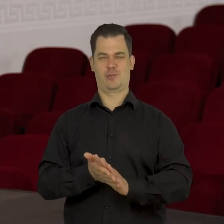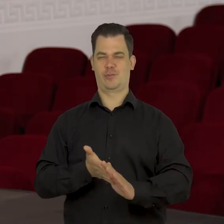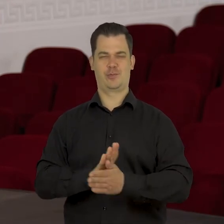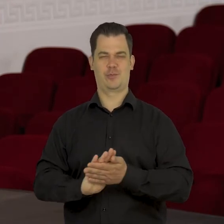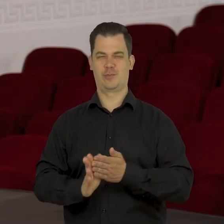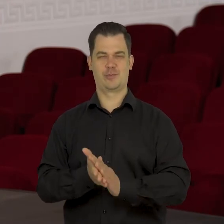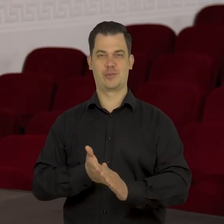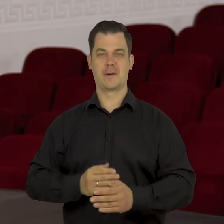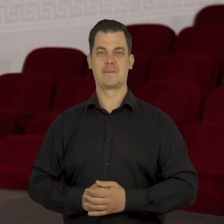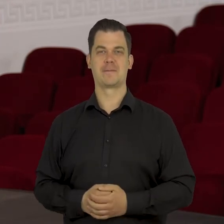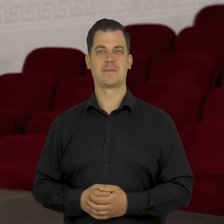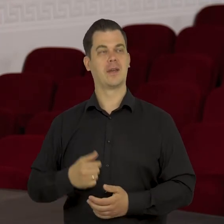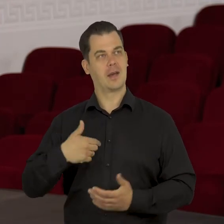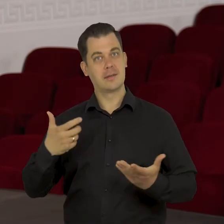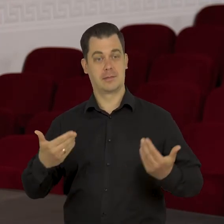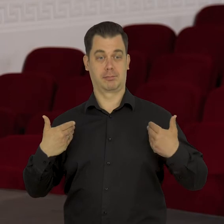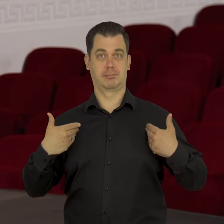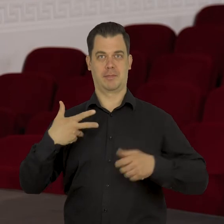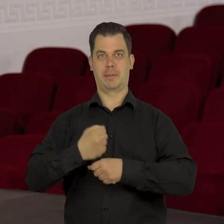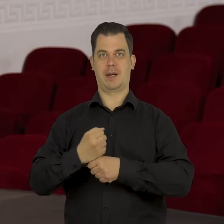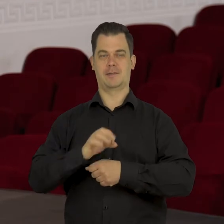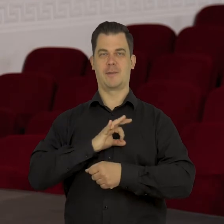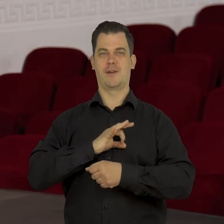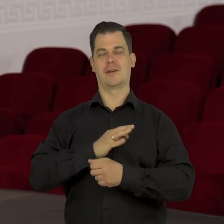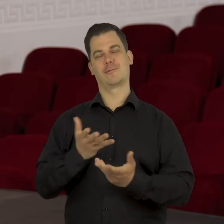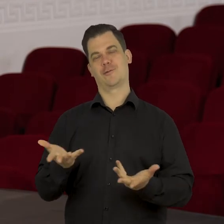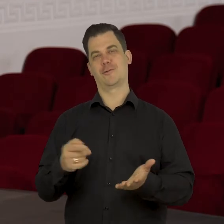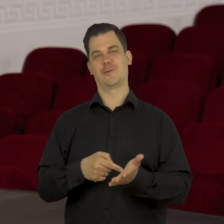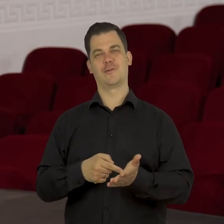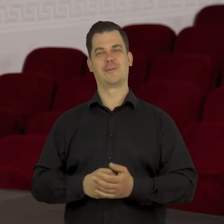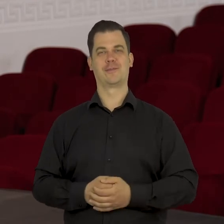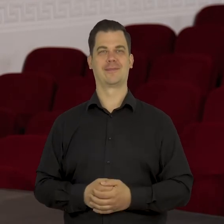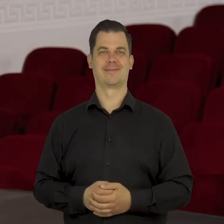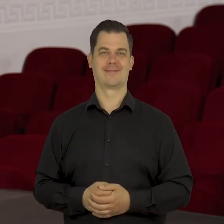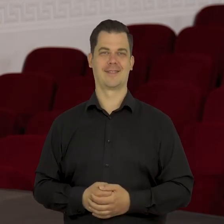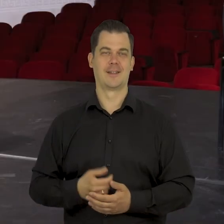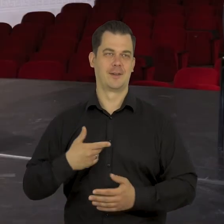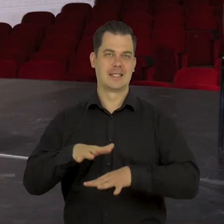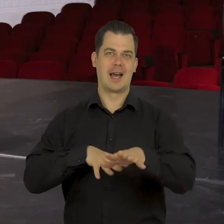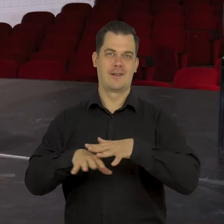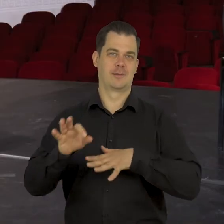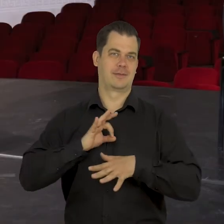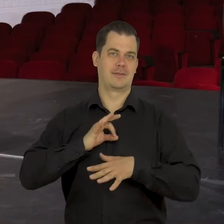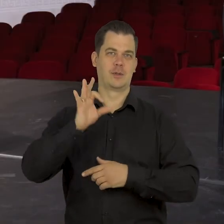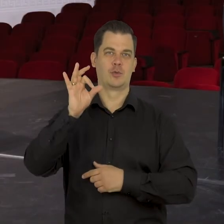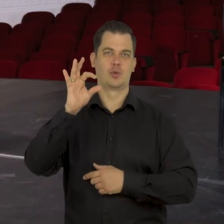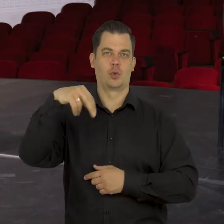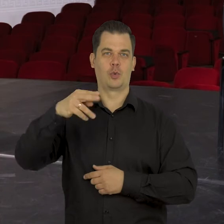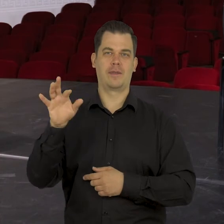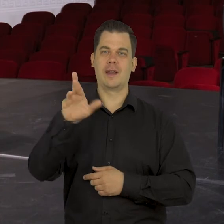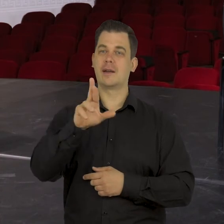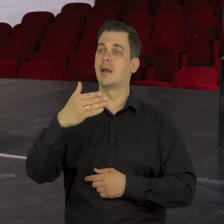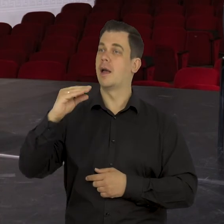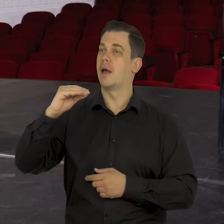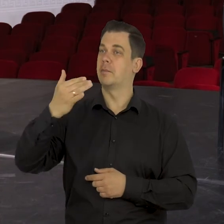niewidoczne. Żeby to... Właśnie po to jestem chyba, po to jest taki zawód, taka